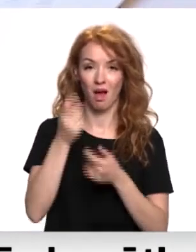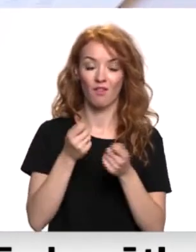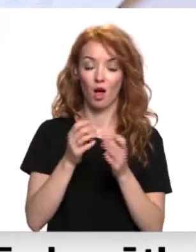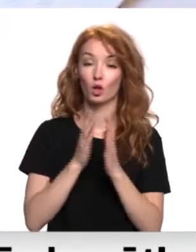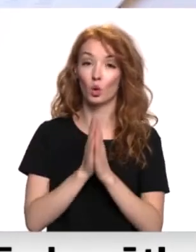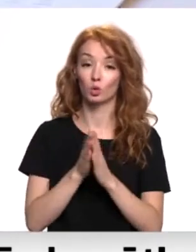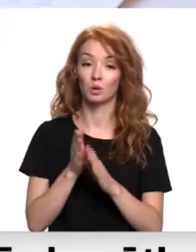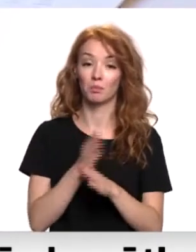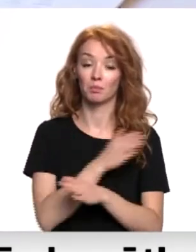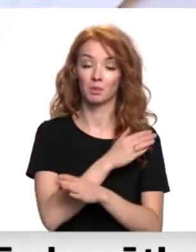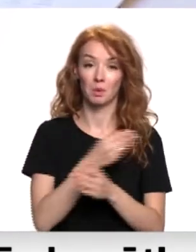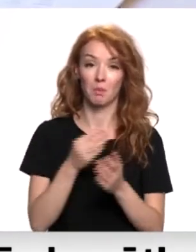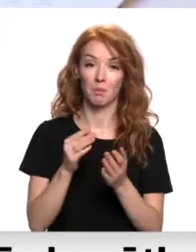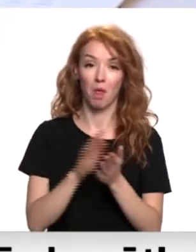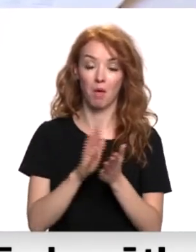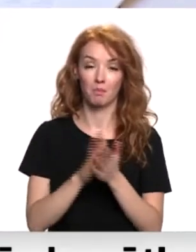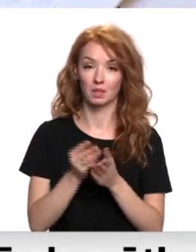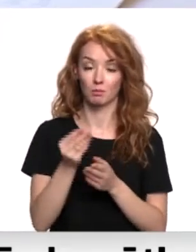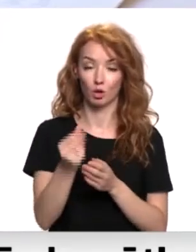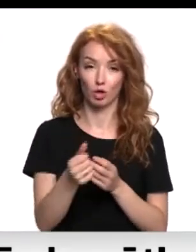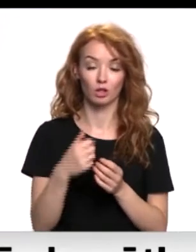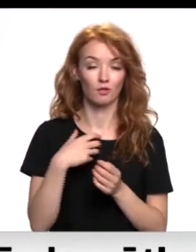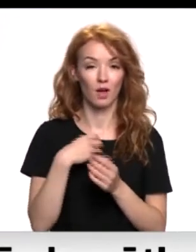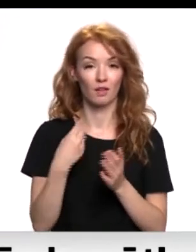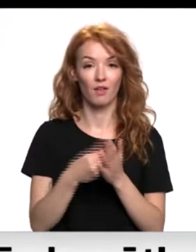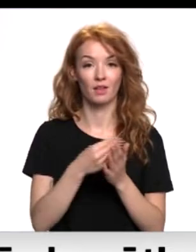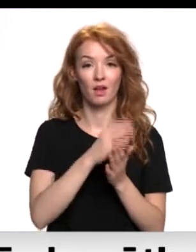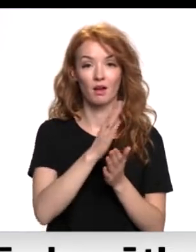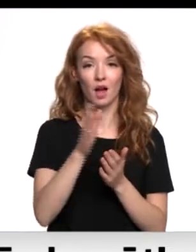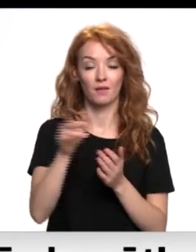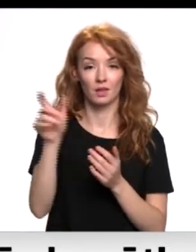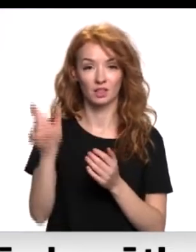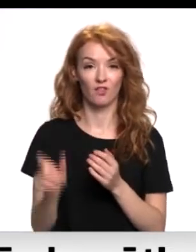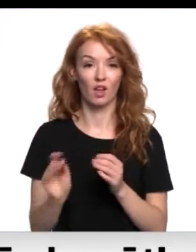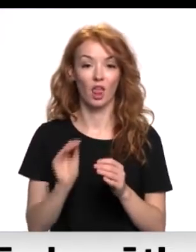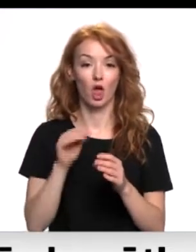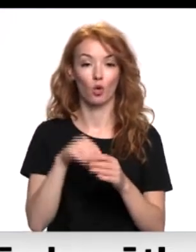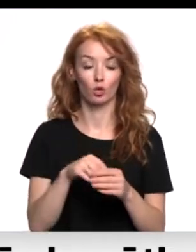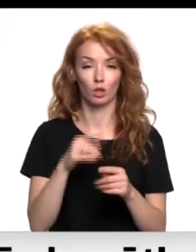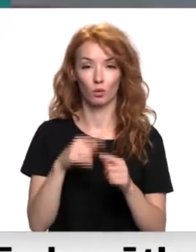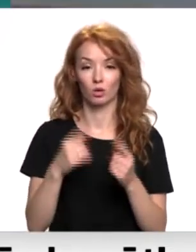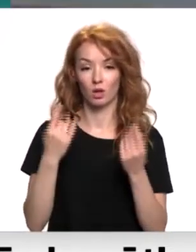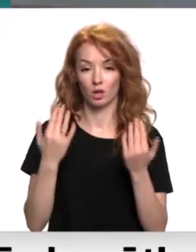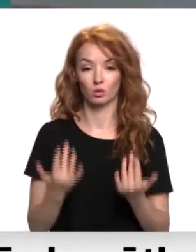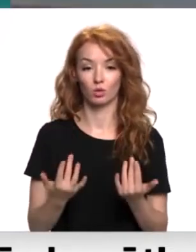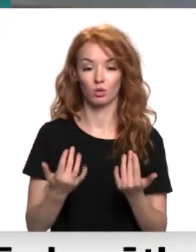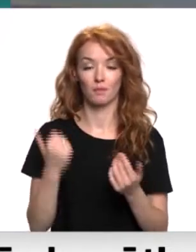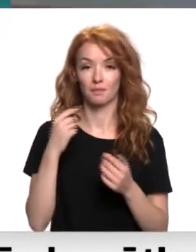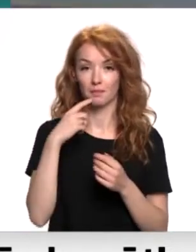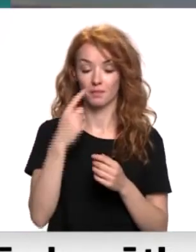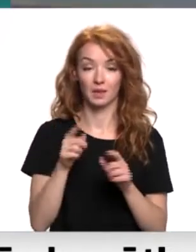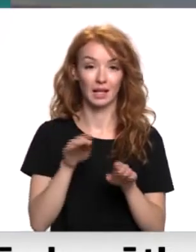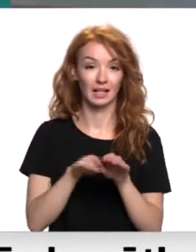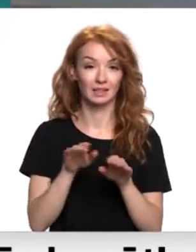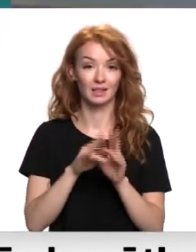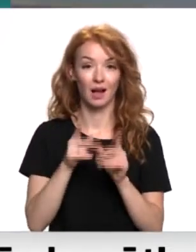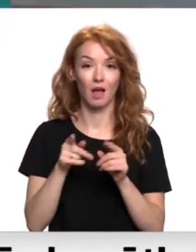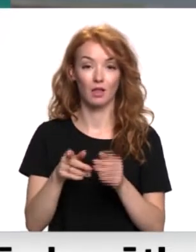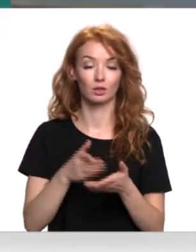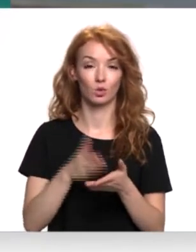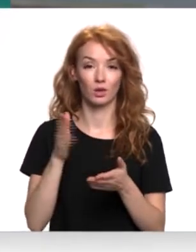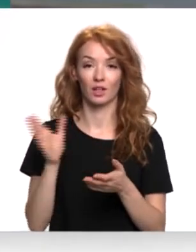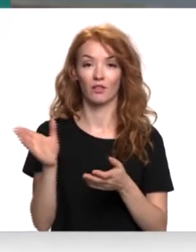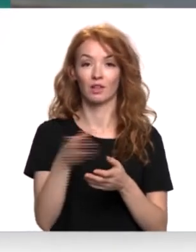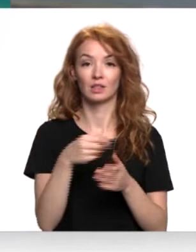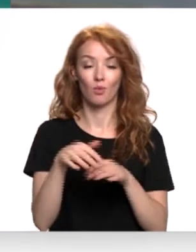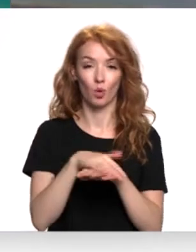ka pirms prēmija izmaksāšanas varētu izvērtēt katru darbinieka konkrēto ieguldījumu un rezultātu. Līdzīgi kā tas notiek visā publiskajā